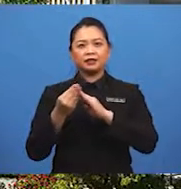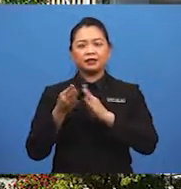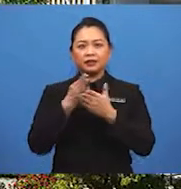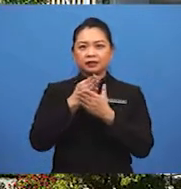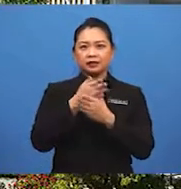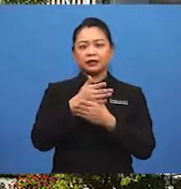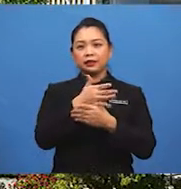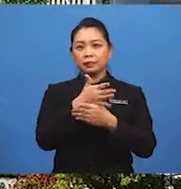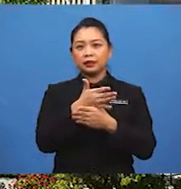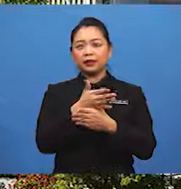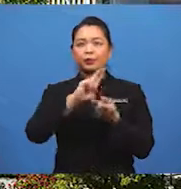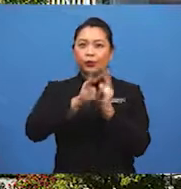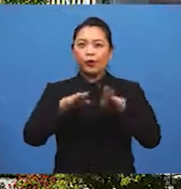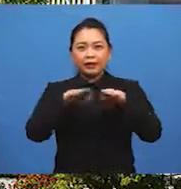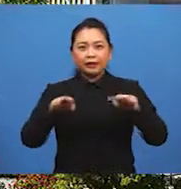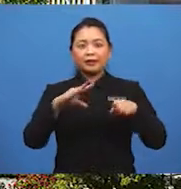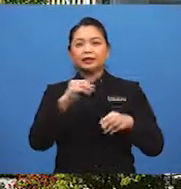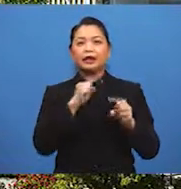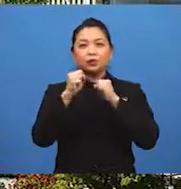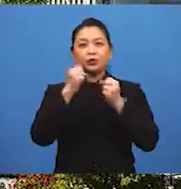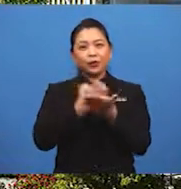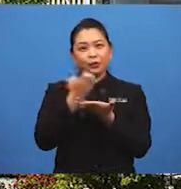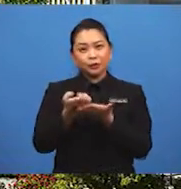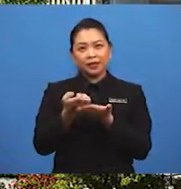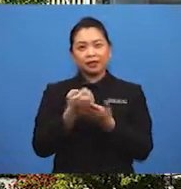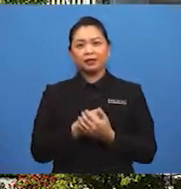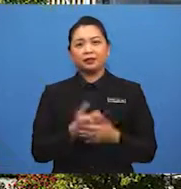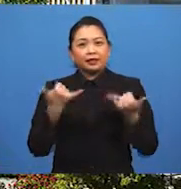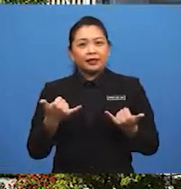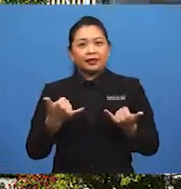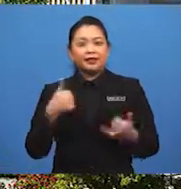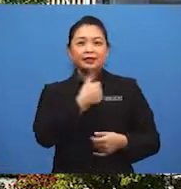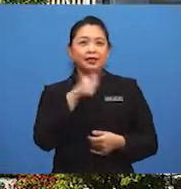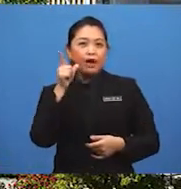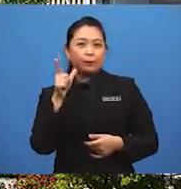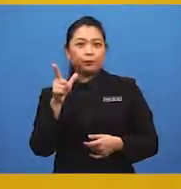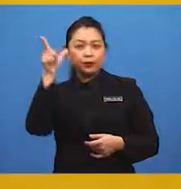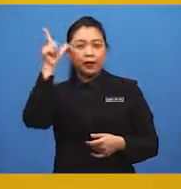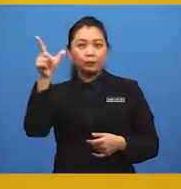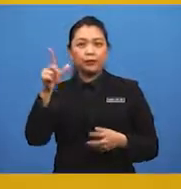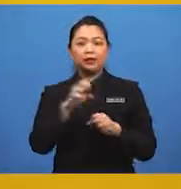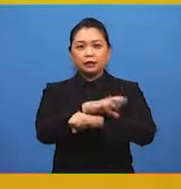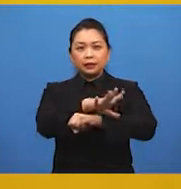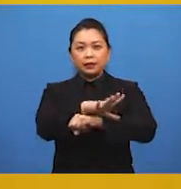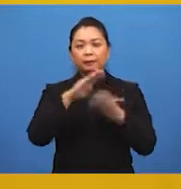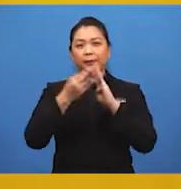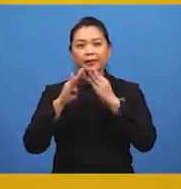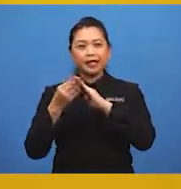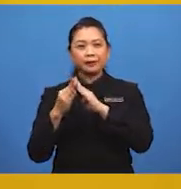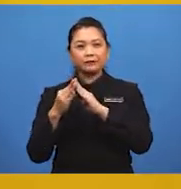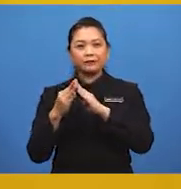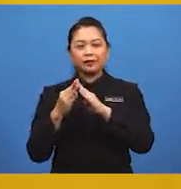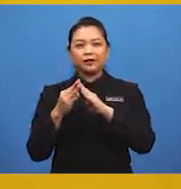perubahan langscape dan sosioekonomi. Sekarang, kita lihat pula kesan pembandaran